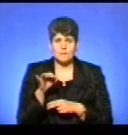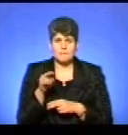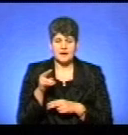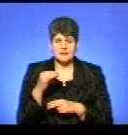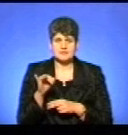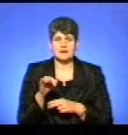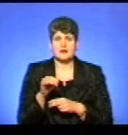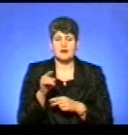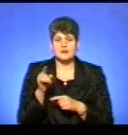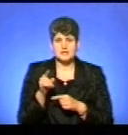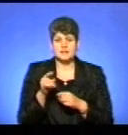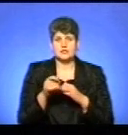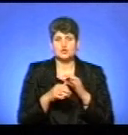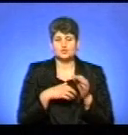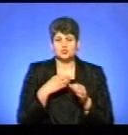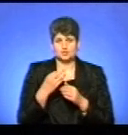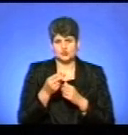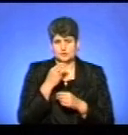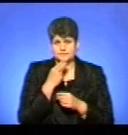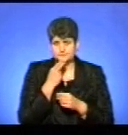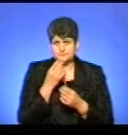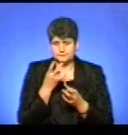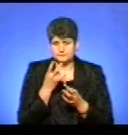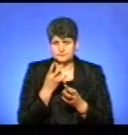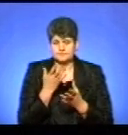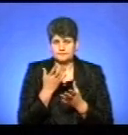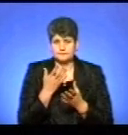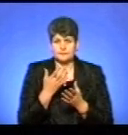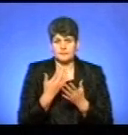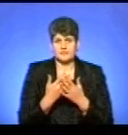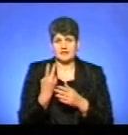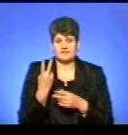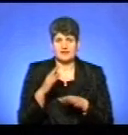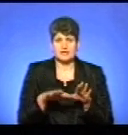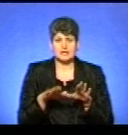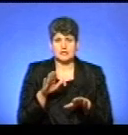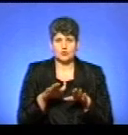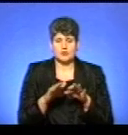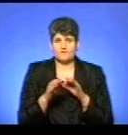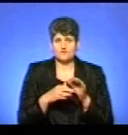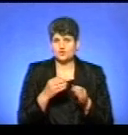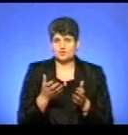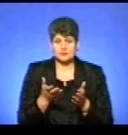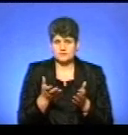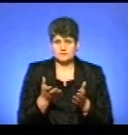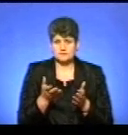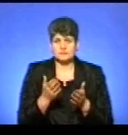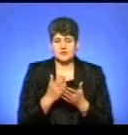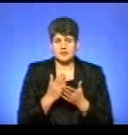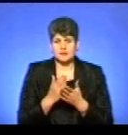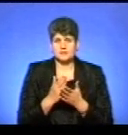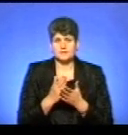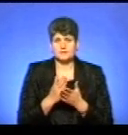його добовий раціон становить до 2 кілограмів в сутки. То є